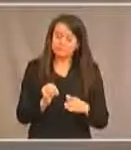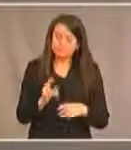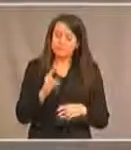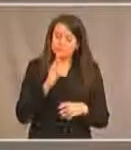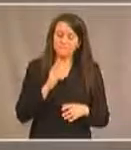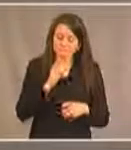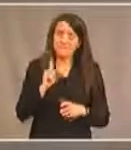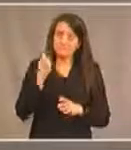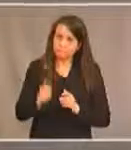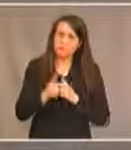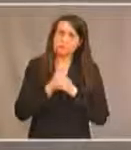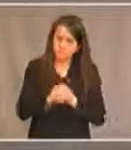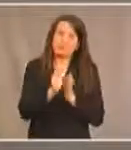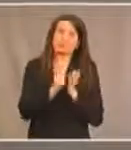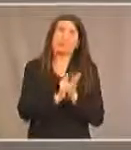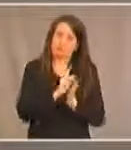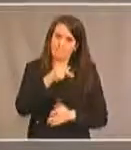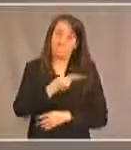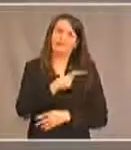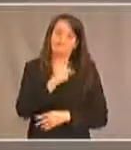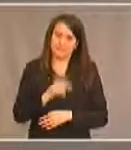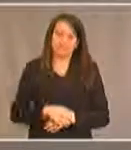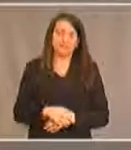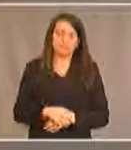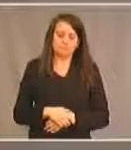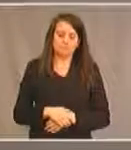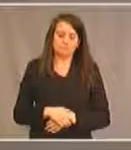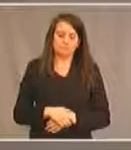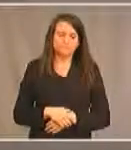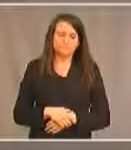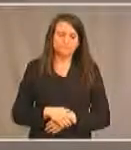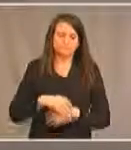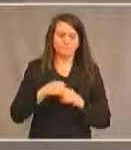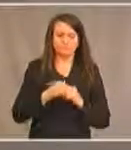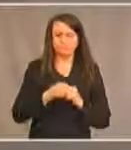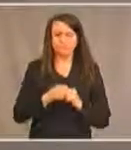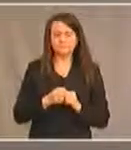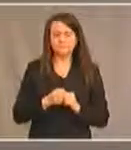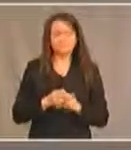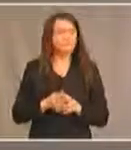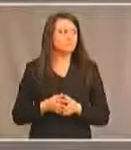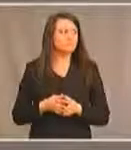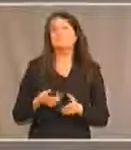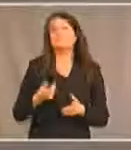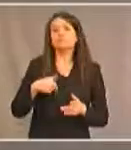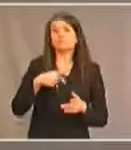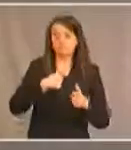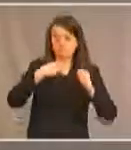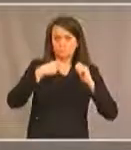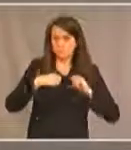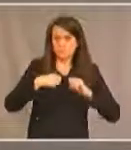dispositions de cette loi provinciale s'appliquent. Maintenant, ce que nous essayons de faire